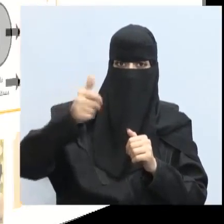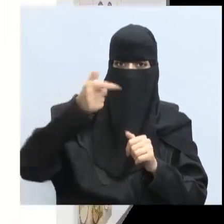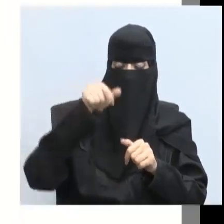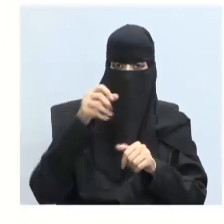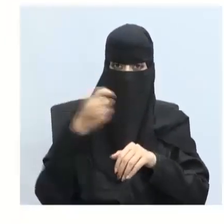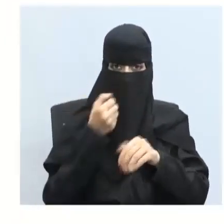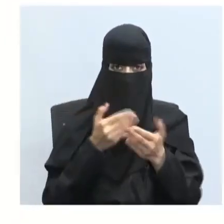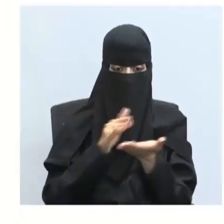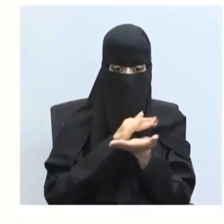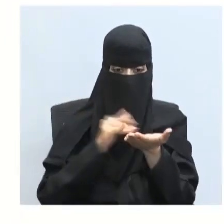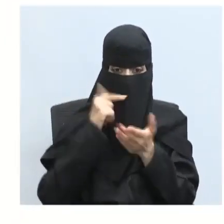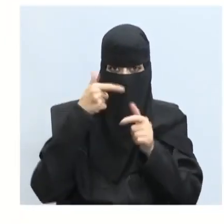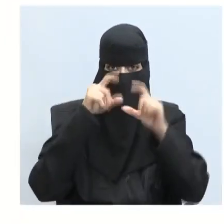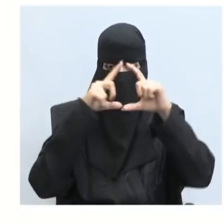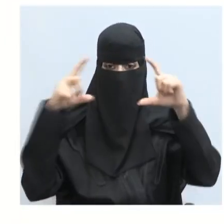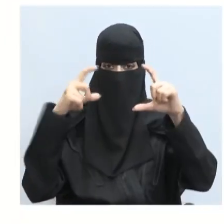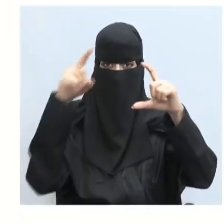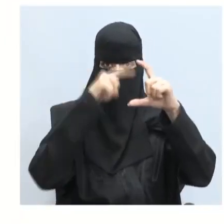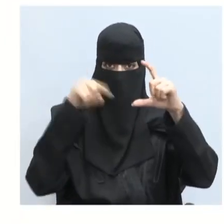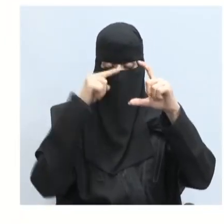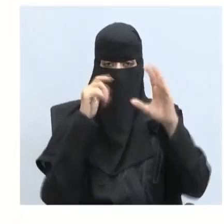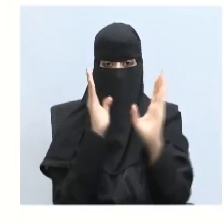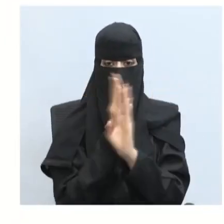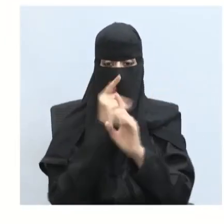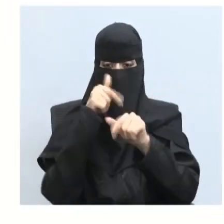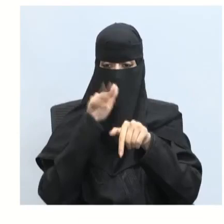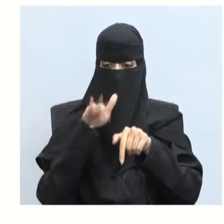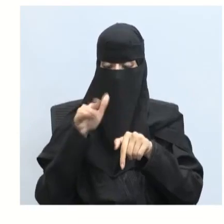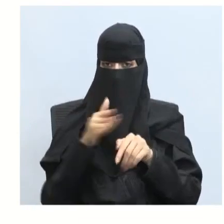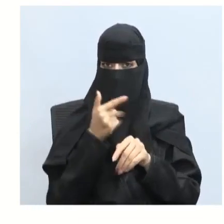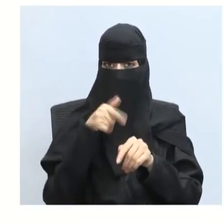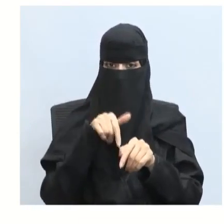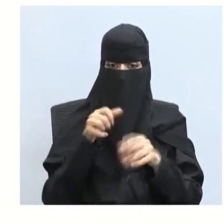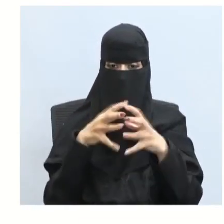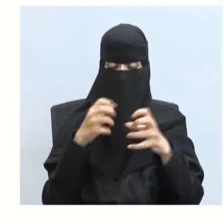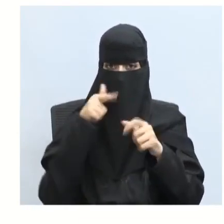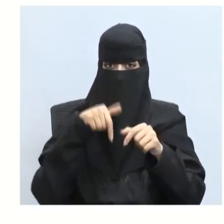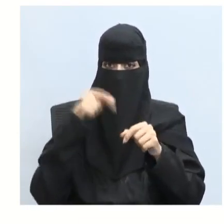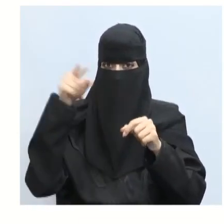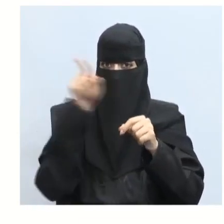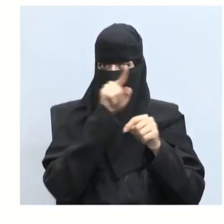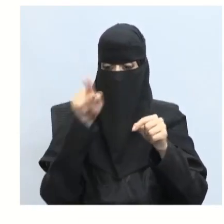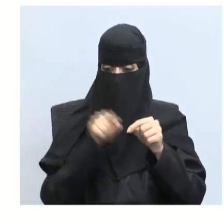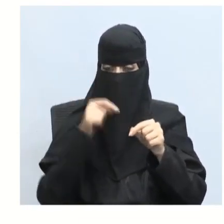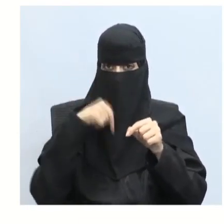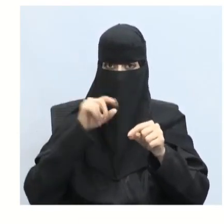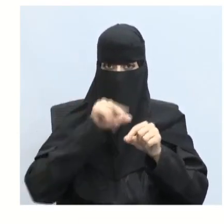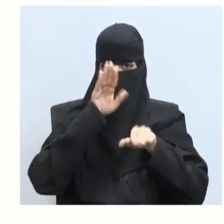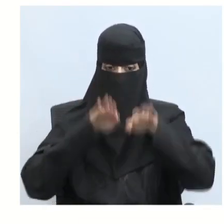والاستقطاب بالانعكاس أيضا ذكرنا بأنه إذا كان محوري الاستقطاب